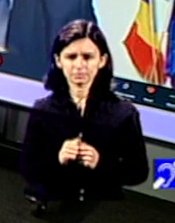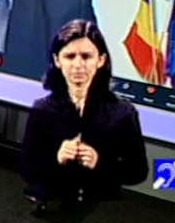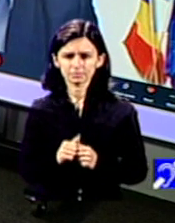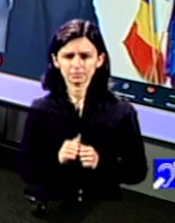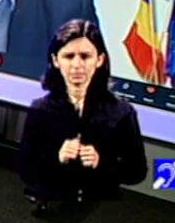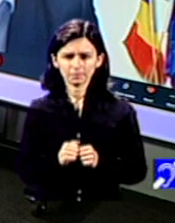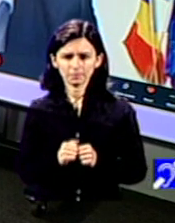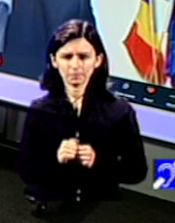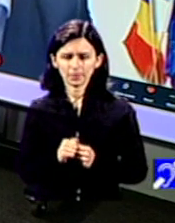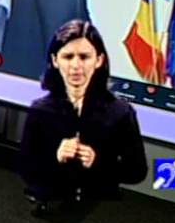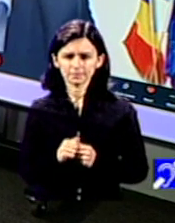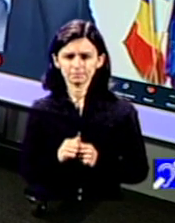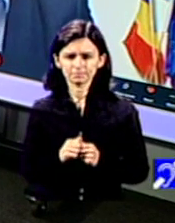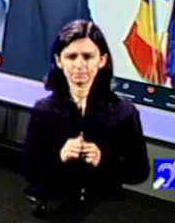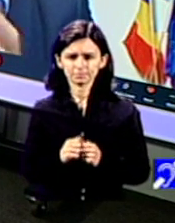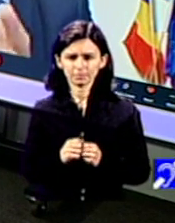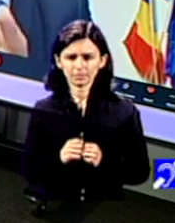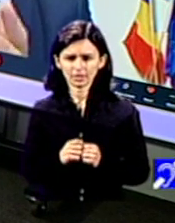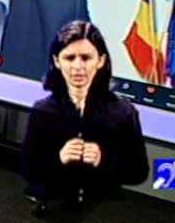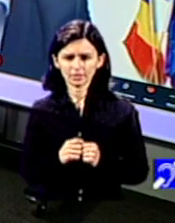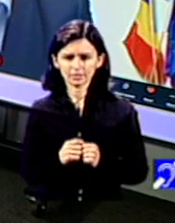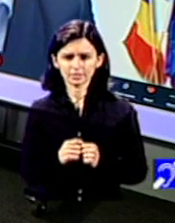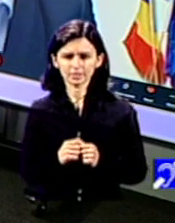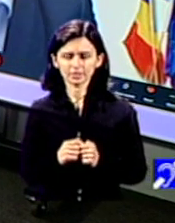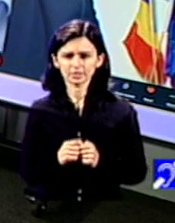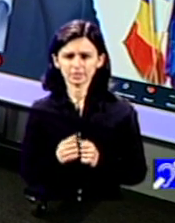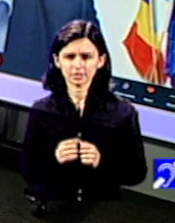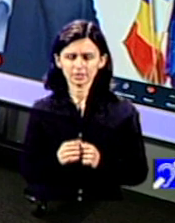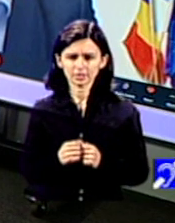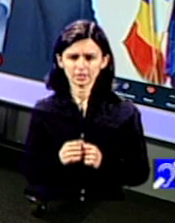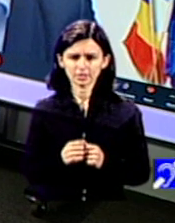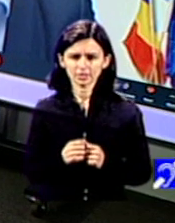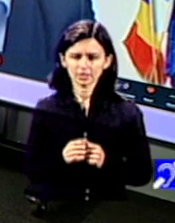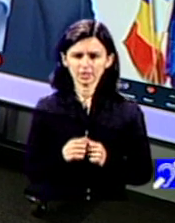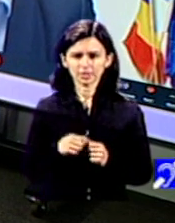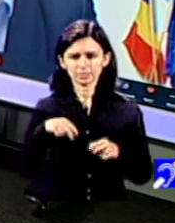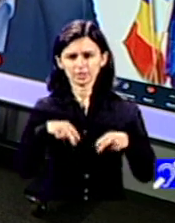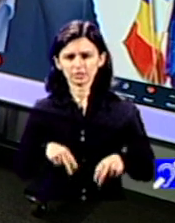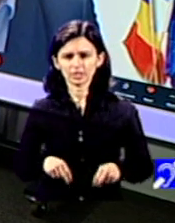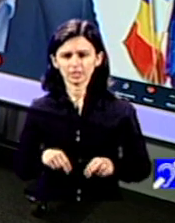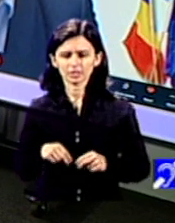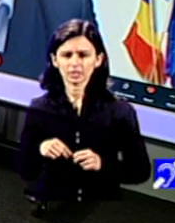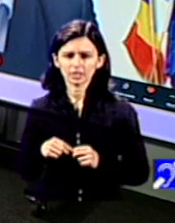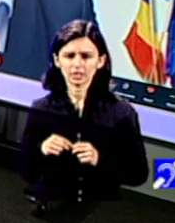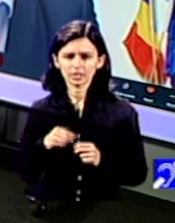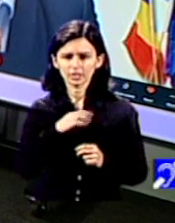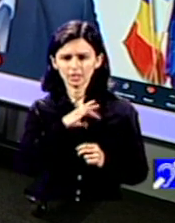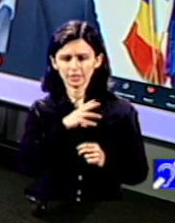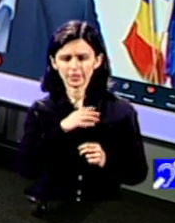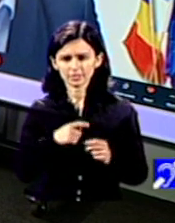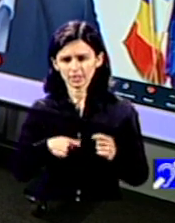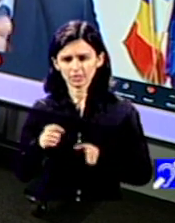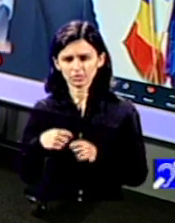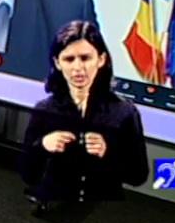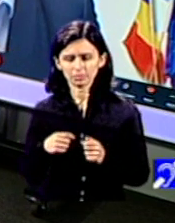taie lumina revin în Franța de exemplu președintele Macron ca parte a campaniei